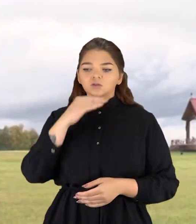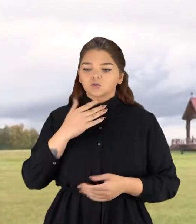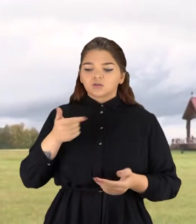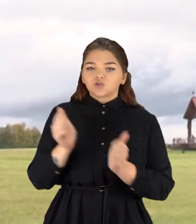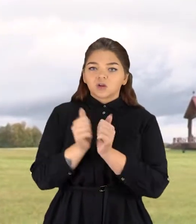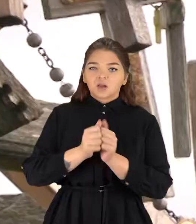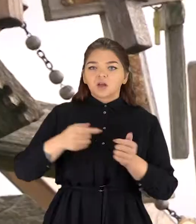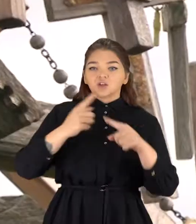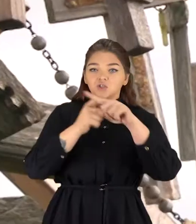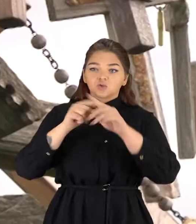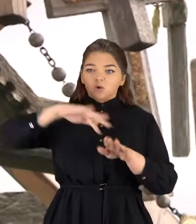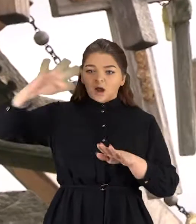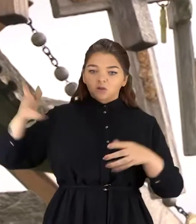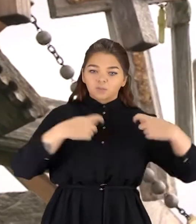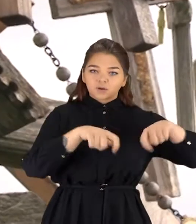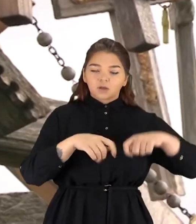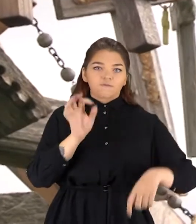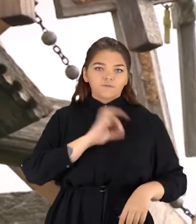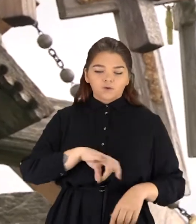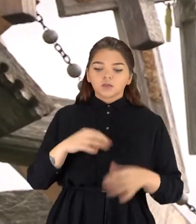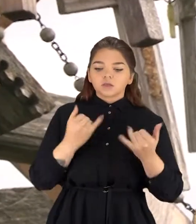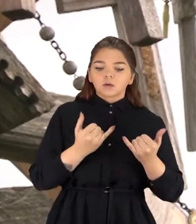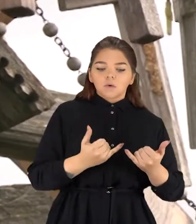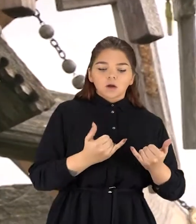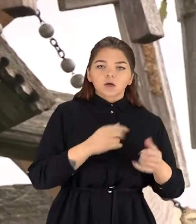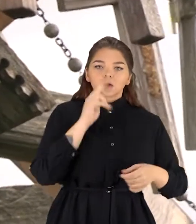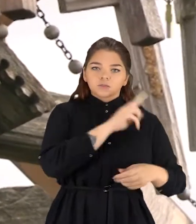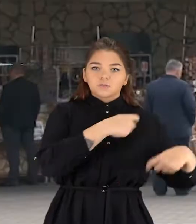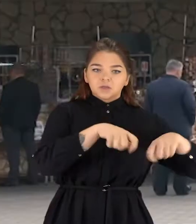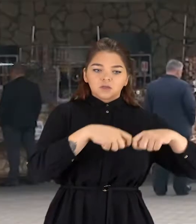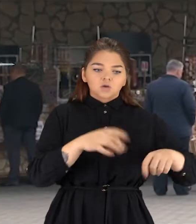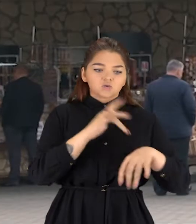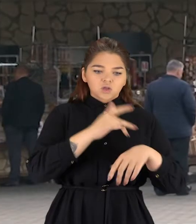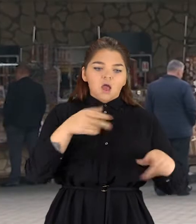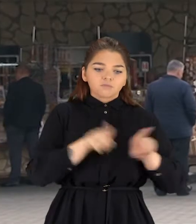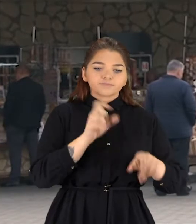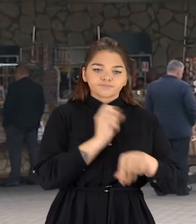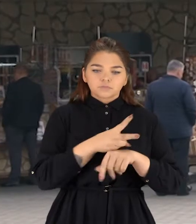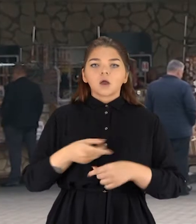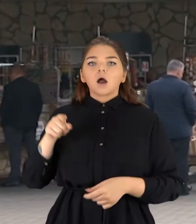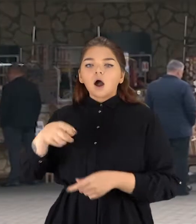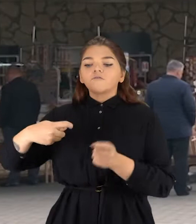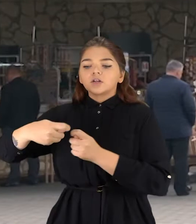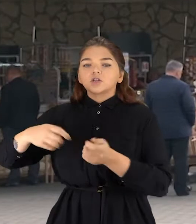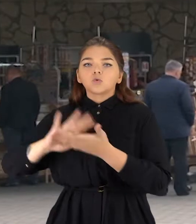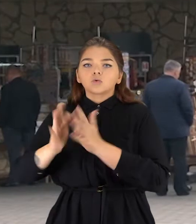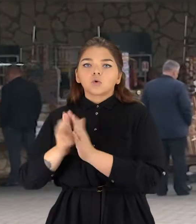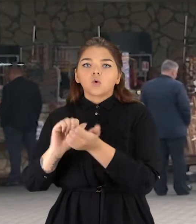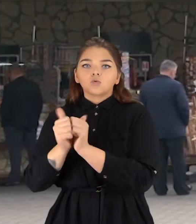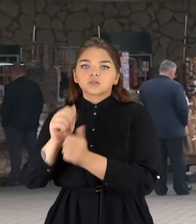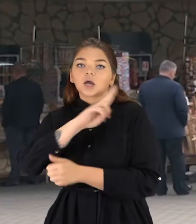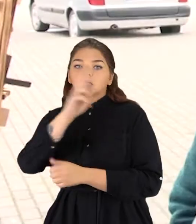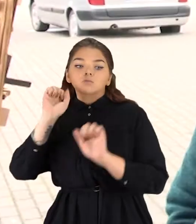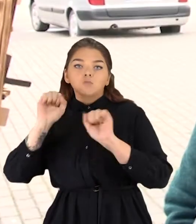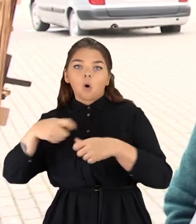prie kryžių kalno prekiauti labai pelninga, dabartiniai prekiaiviai pasijuto varomi lauk. Vietos valdžia ruošia konkursą, kam teks pirmenybė čia